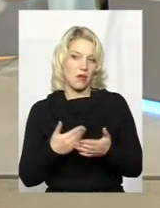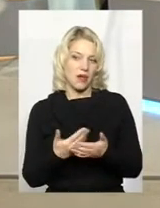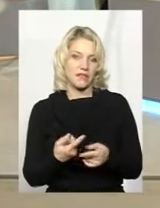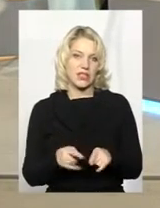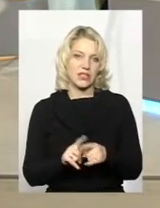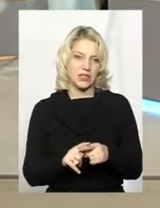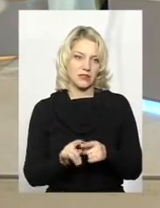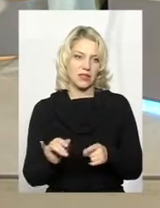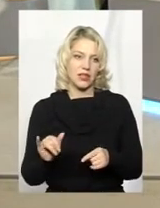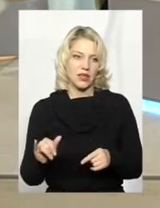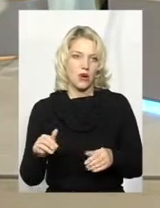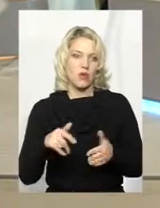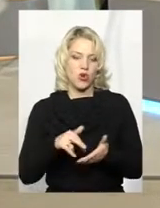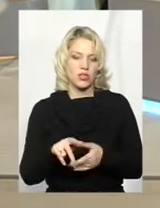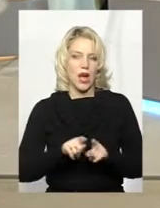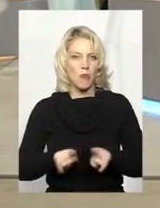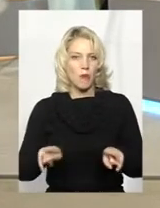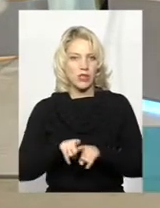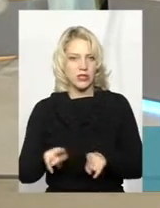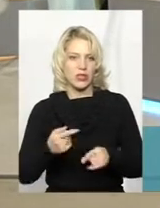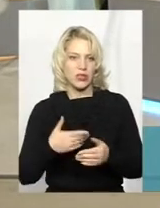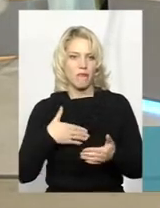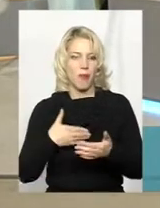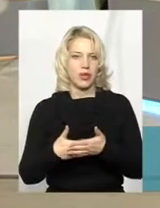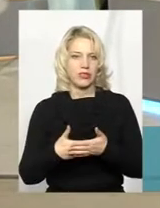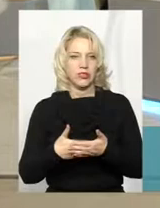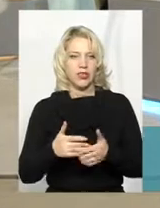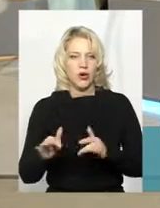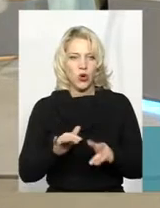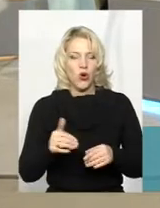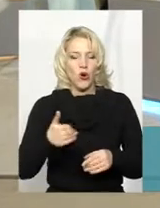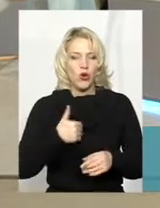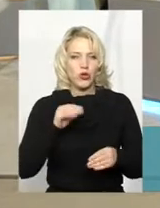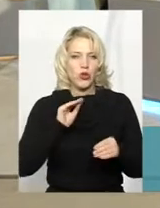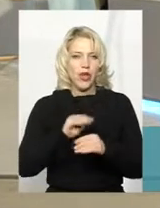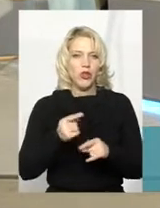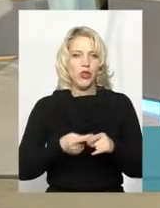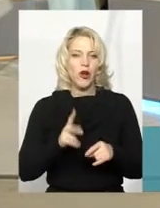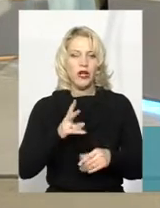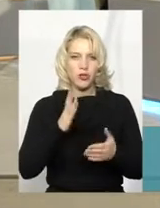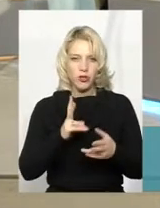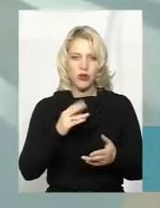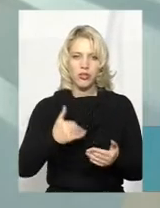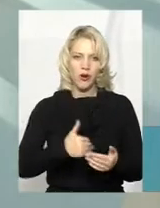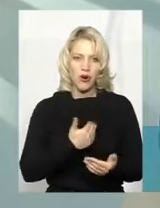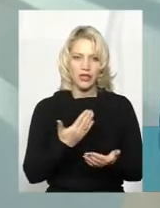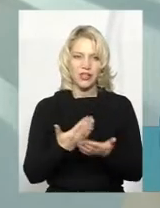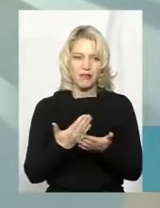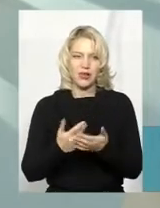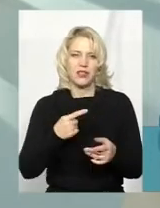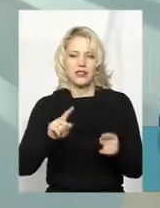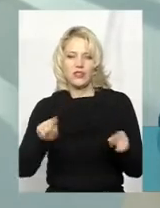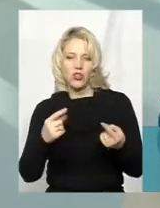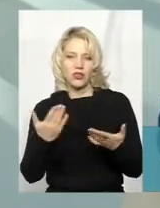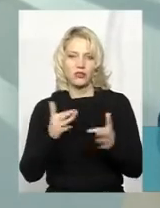і пройшла популяризація цього волонтерського руху. Хочу якраз додати до того, що якщо хтось захоче, можливо, хтось подивиться, захоче